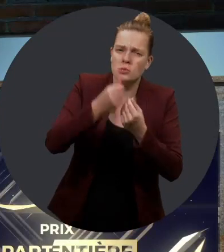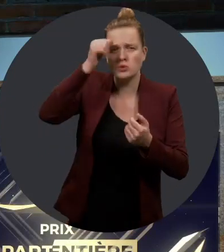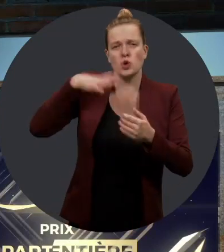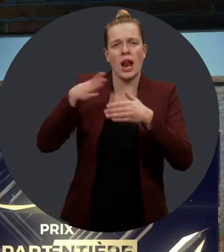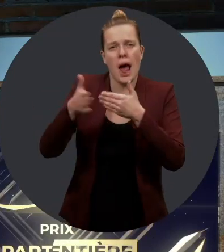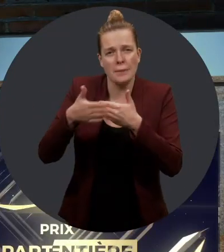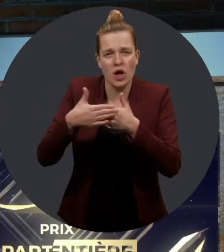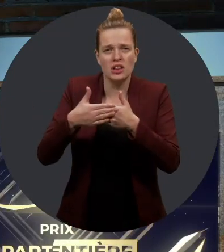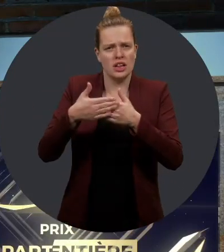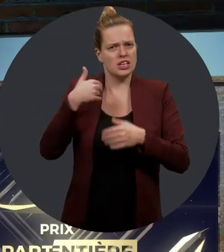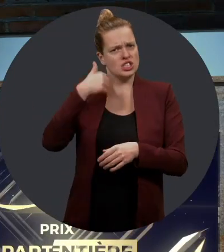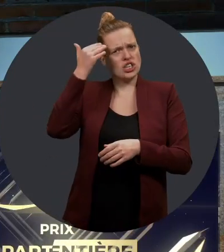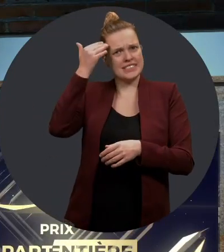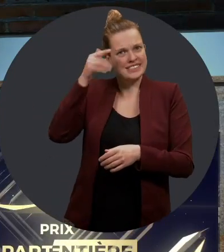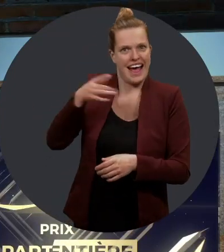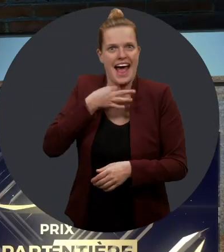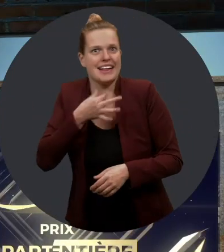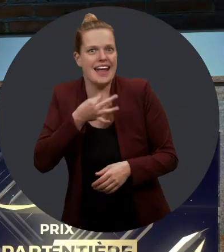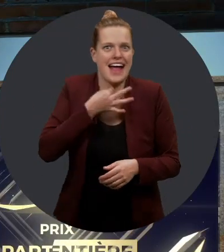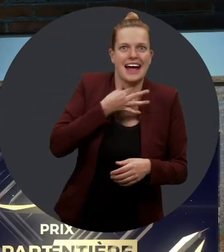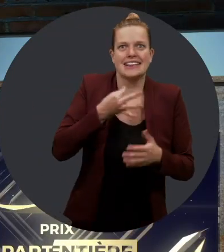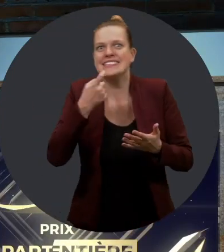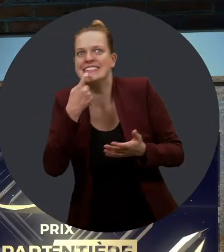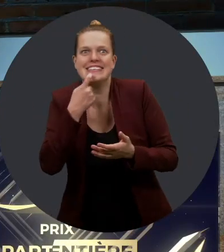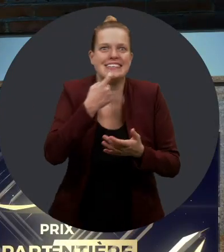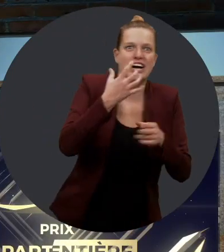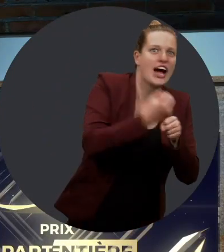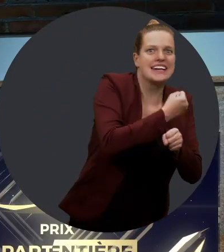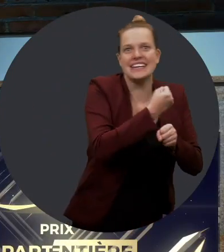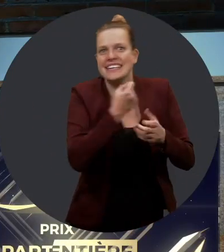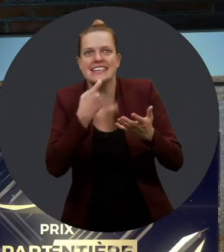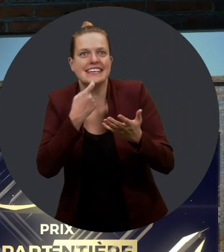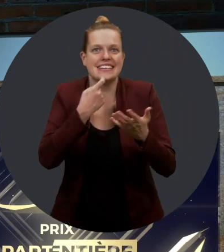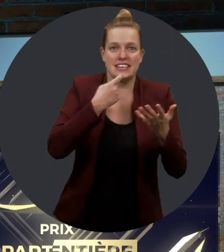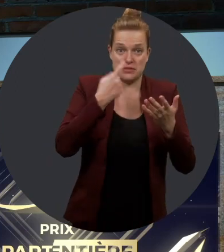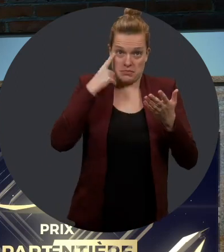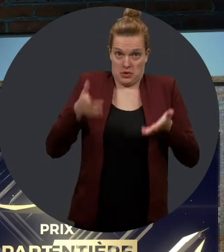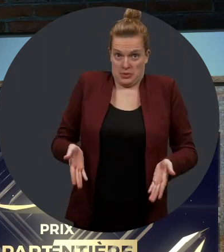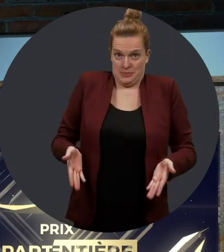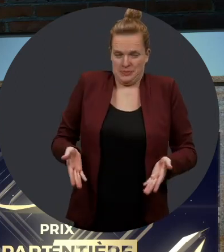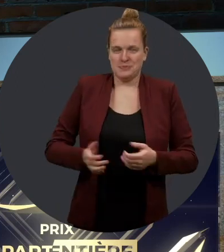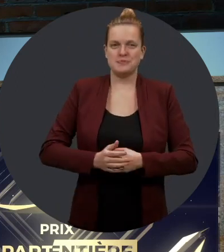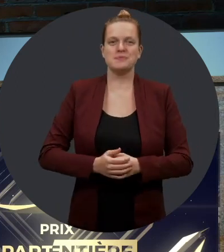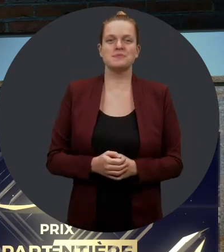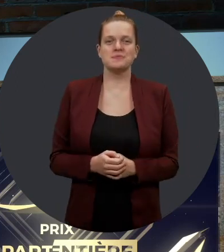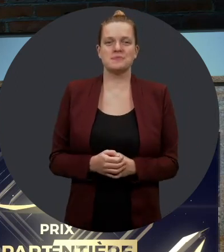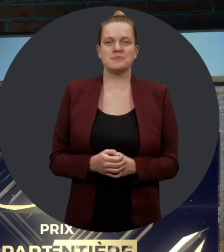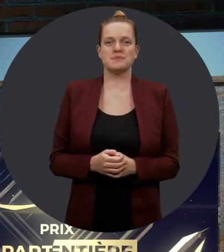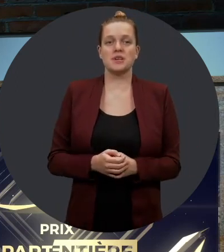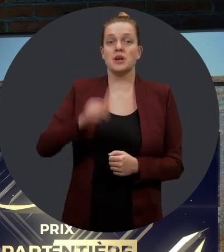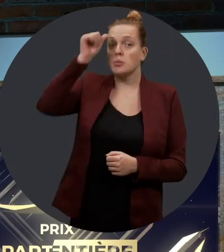Merci beaucoup, M. Laporte. Je sais que vous êtes tous très fébrile à l'idée de connaître les lauréats et les lauréates de la